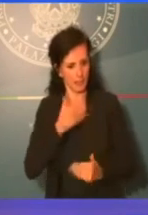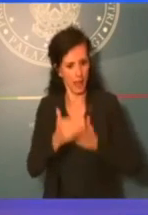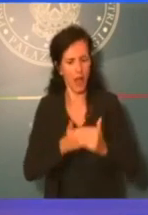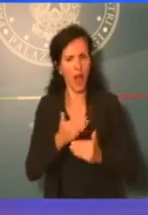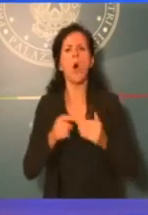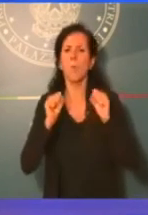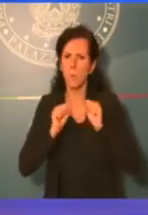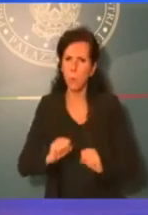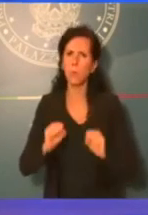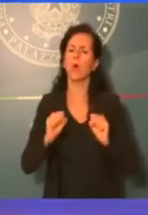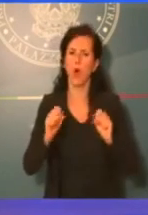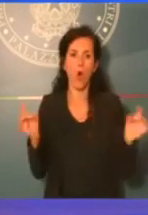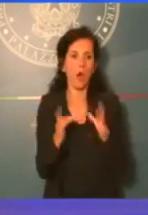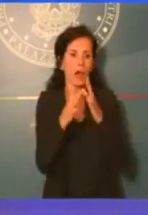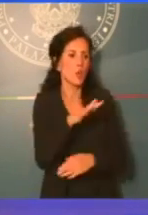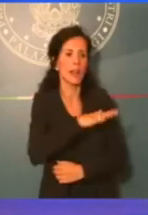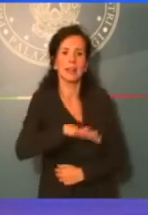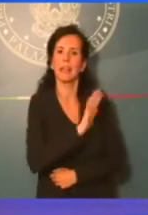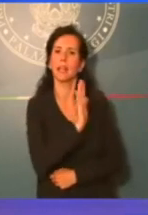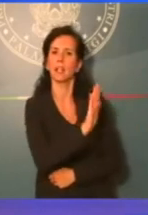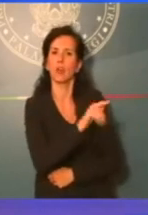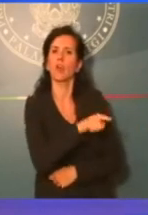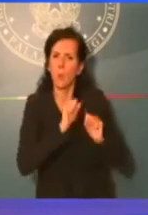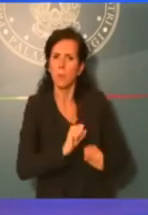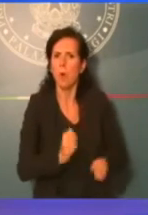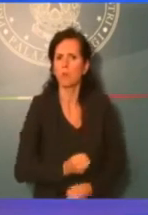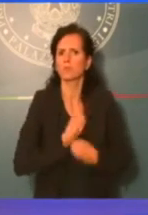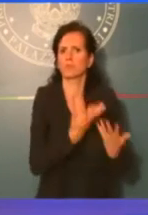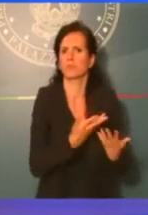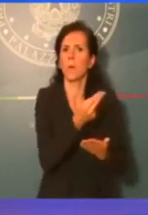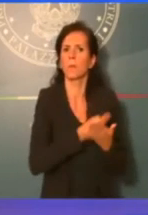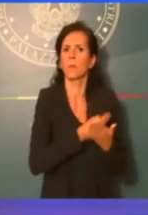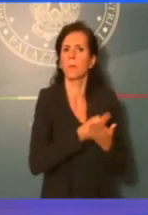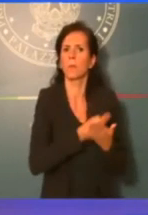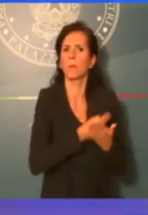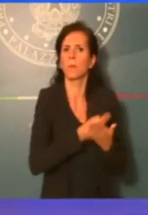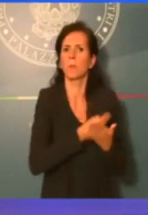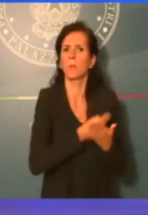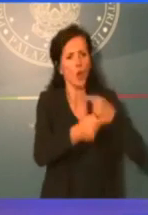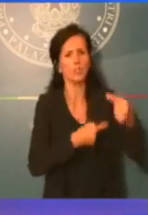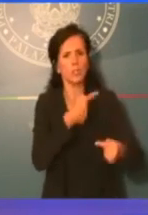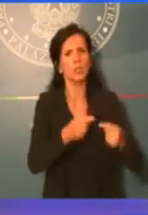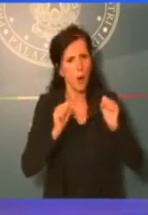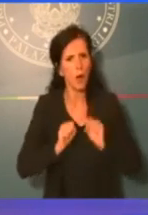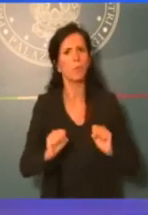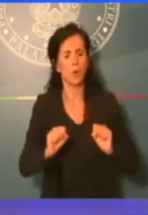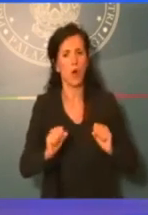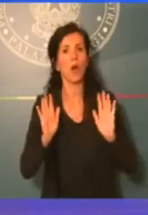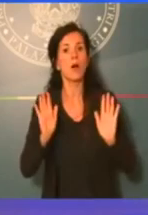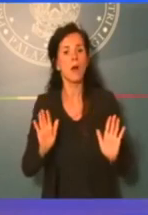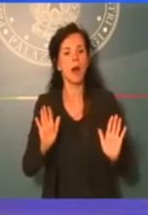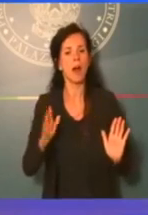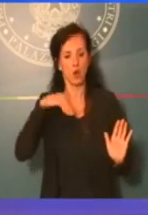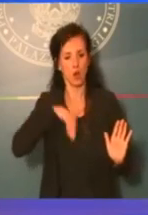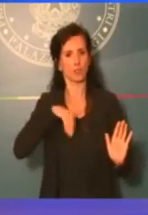occasioni territoriali, esprimere questo progetto politico, dare continuità a questo progetto politico, fermo restando che sono consapevole che il